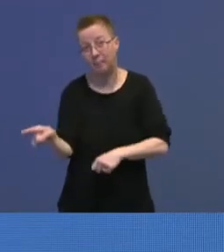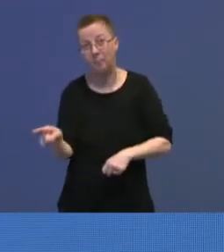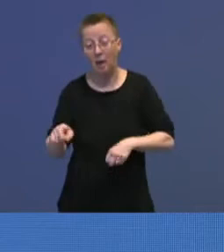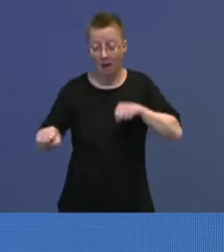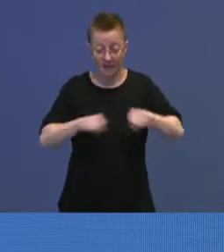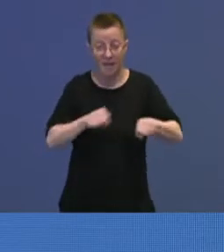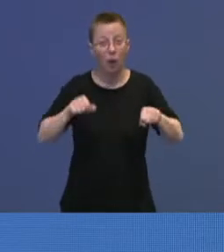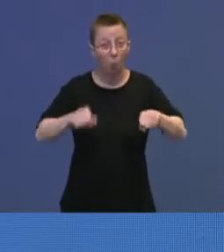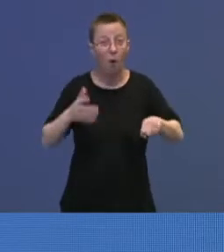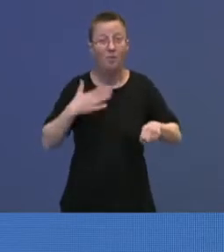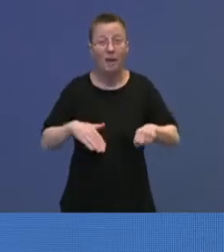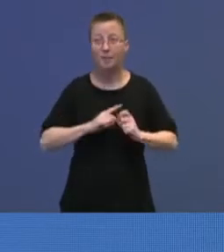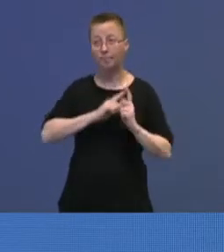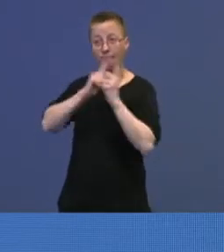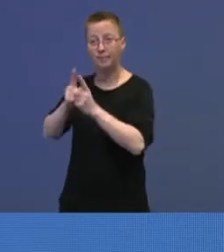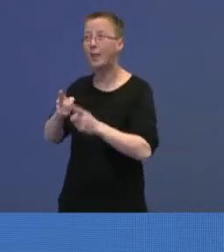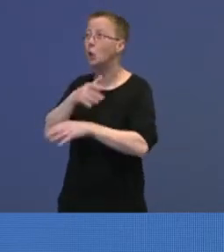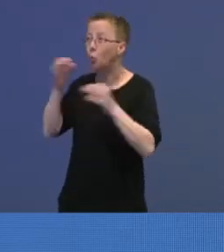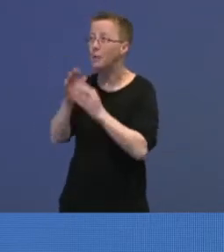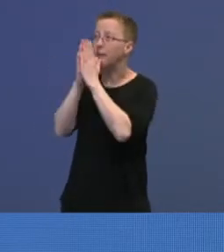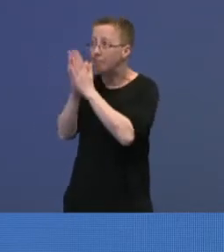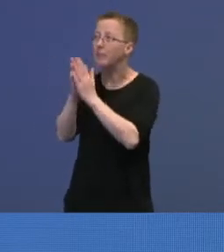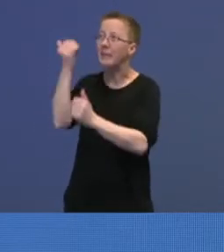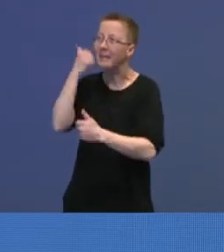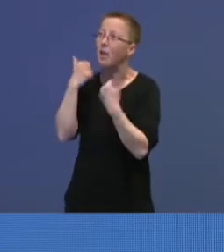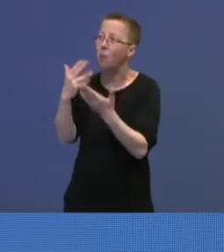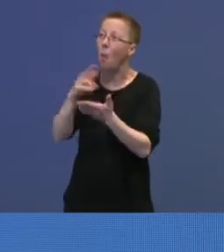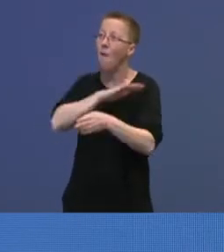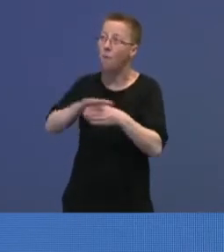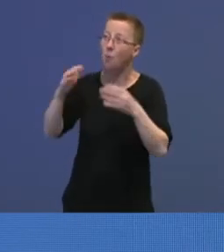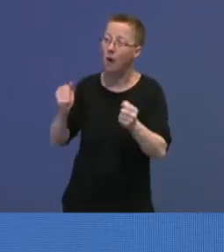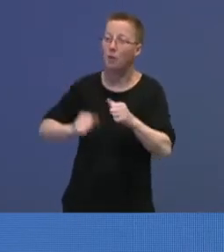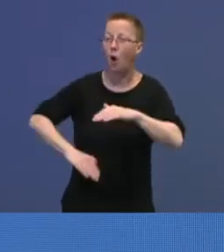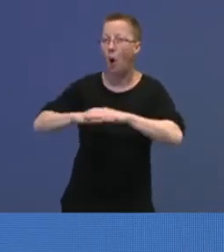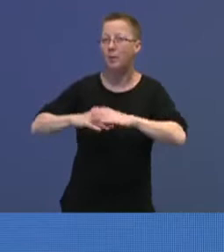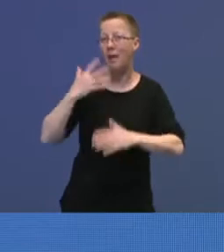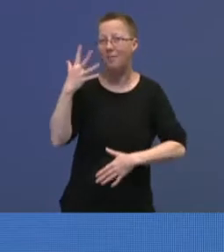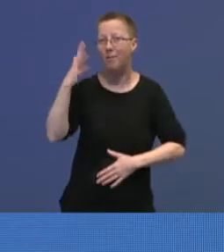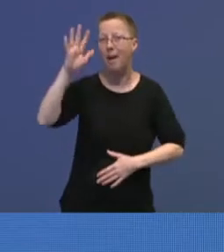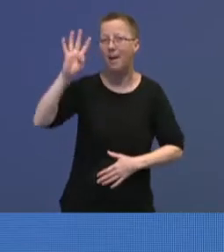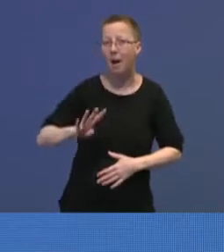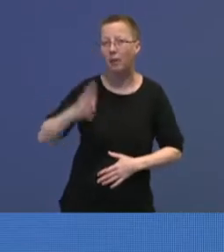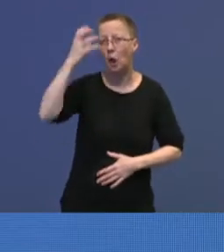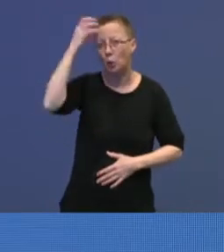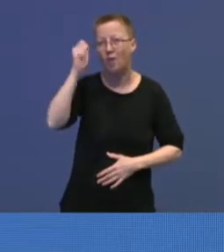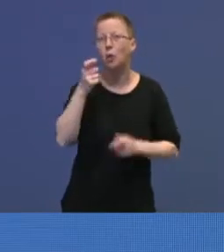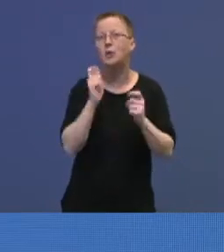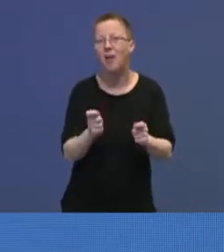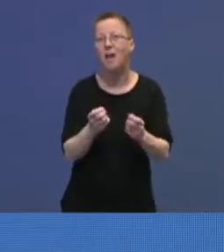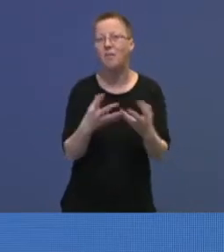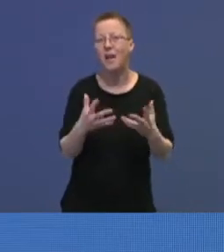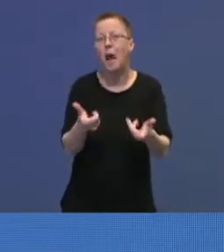Regjeringen vil også nå gå til Stortinget og be om en fullmakt på inntil 5 milliarder kroner for å anskaffe flere